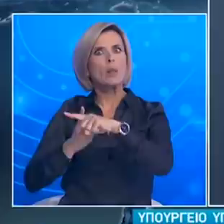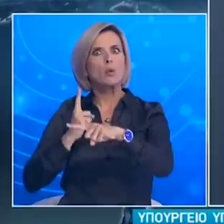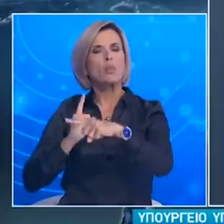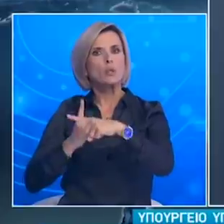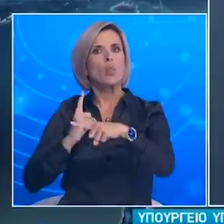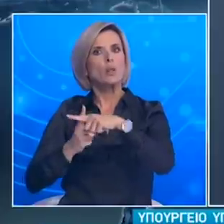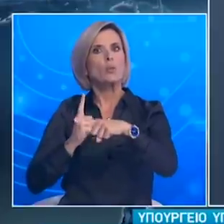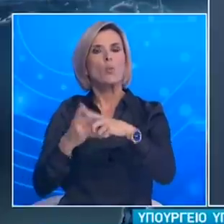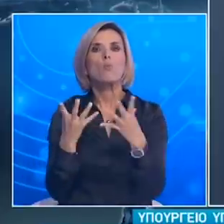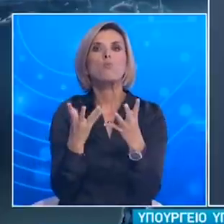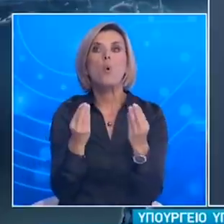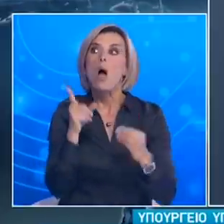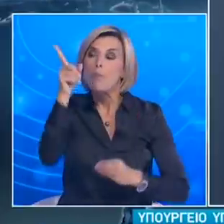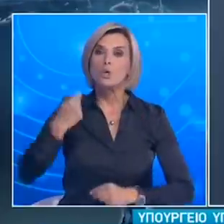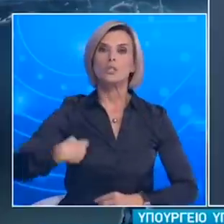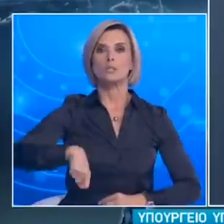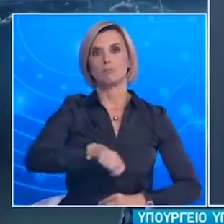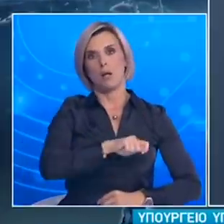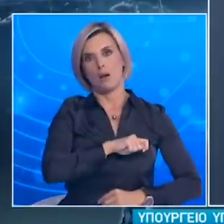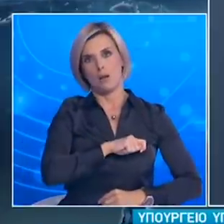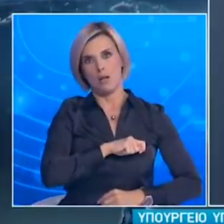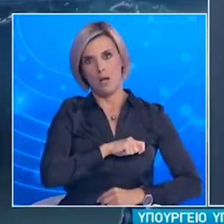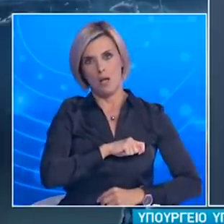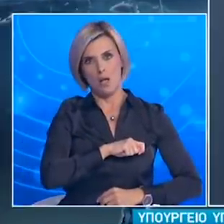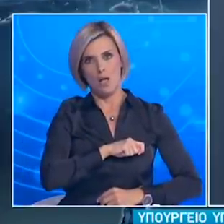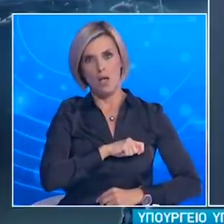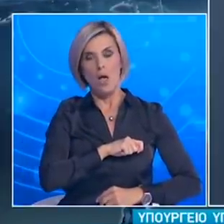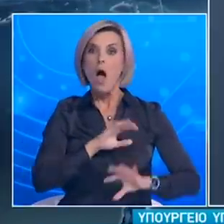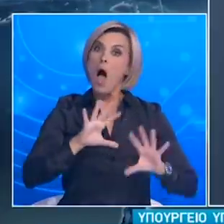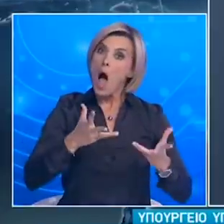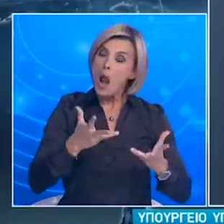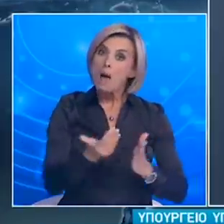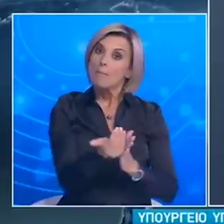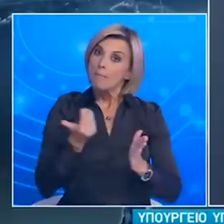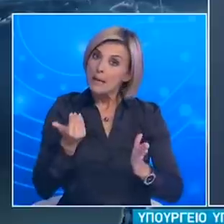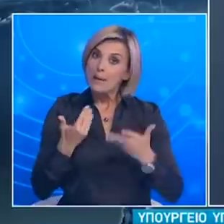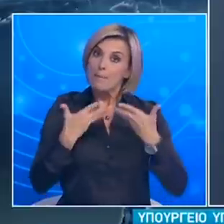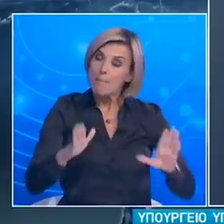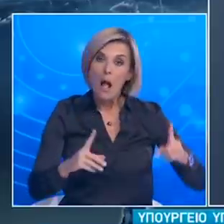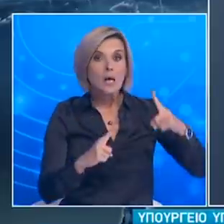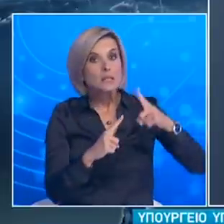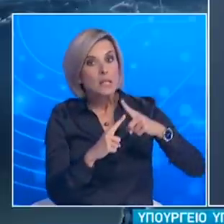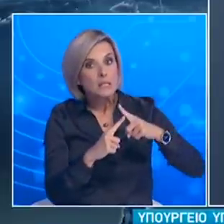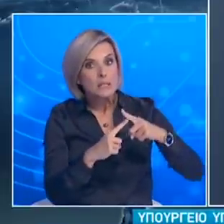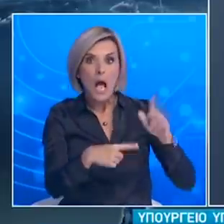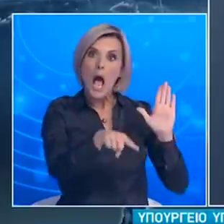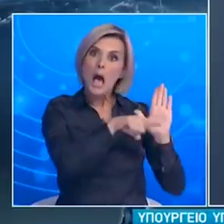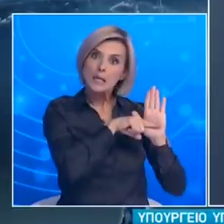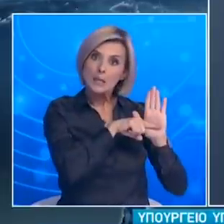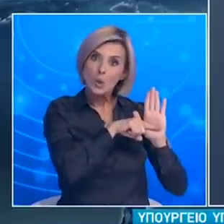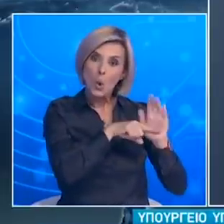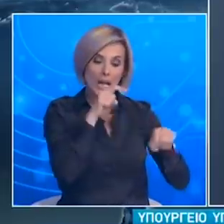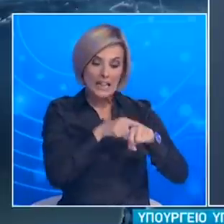ποσοστό ιδιαίτερα ανησυχητικό πόσο μάλλον για πληθυσμό που ελέγχεται πρώτης άφηξη στη χώρα προσκομίζοντας και αρνητικό τεστ